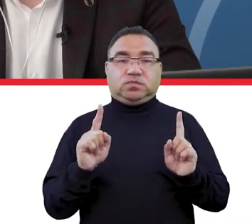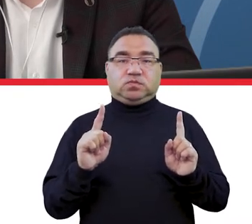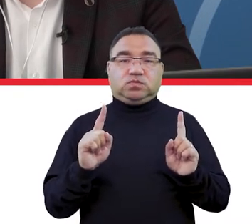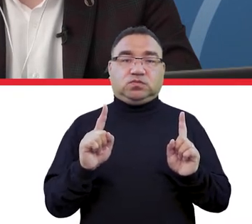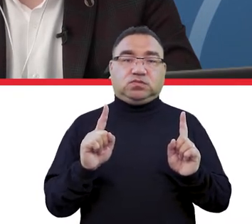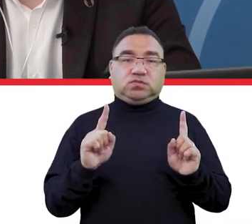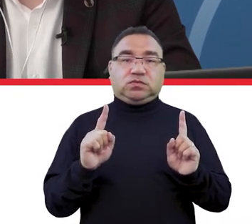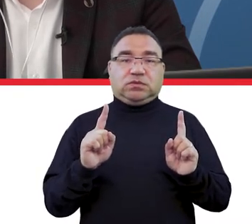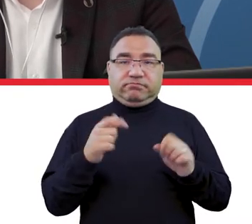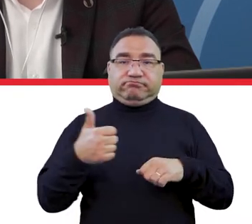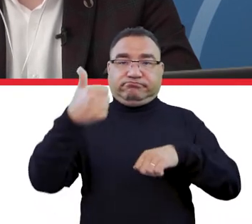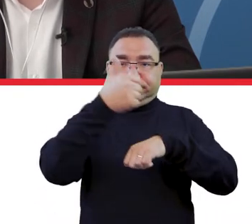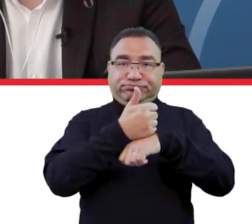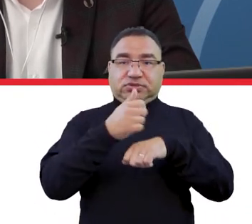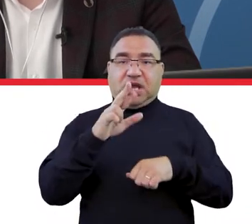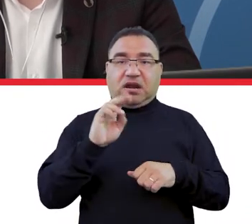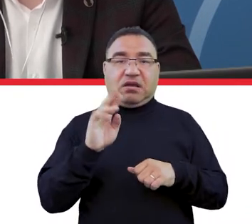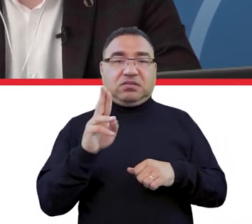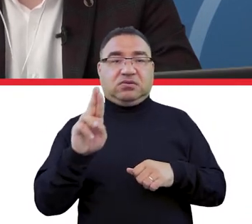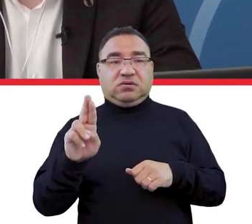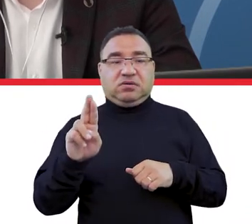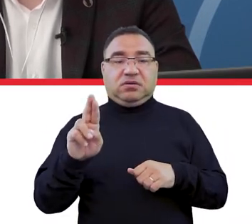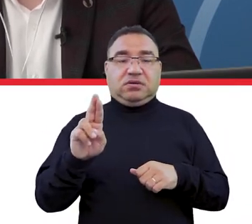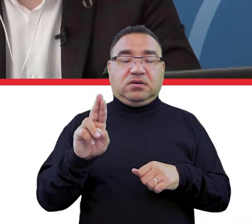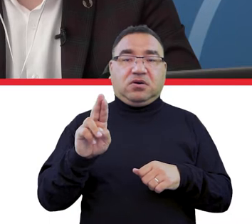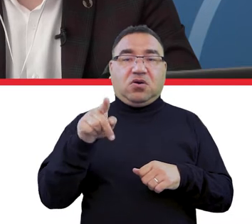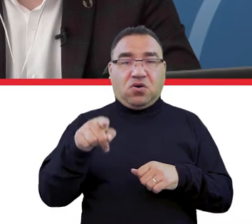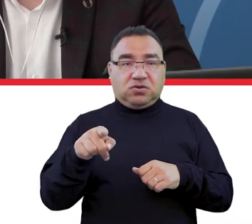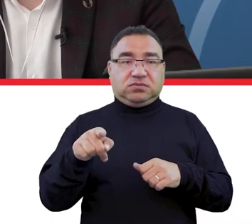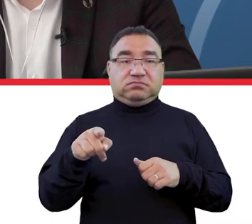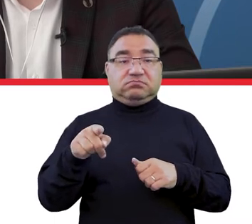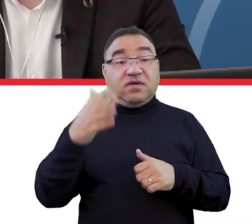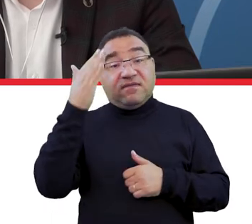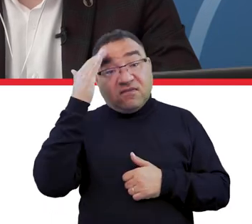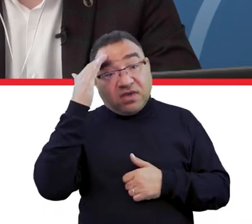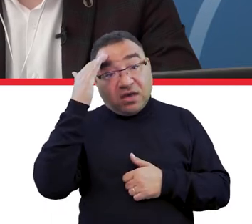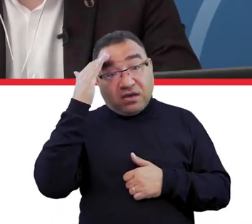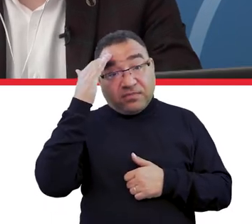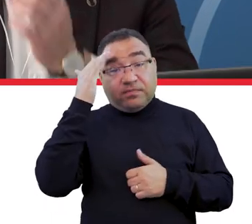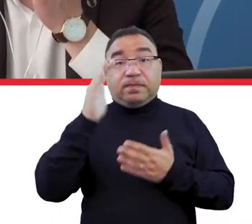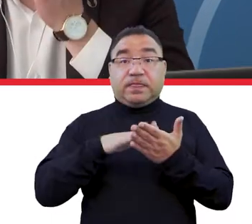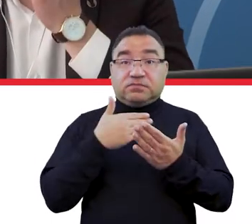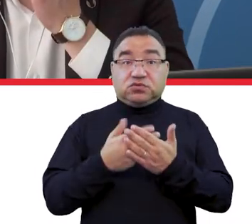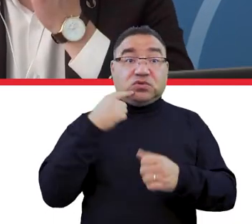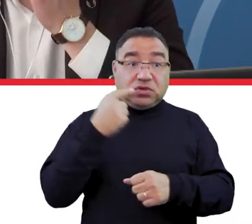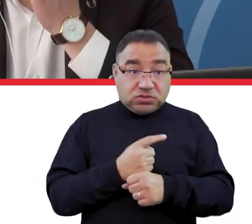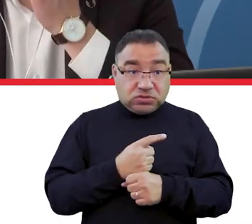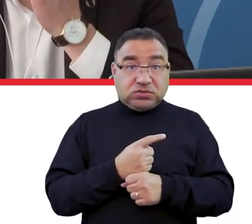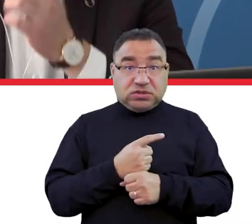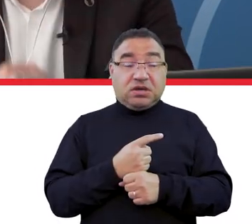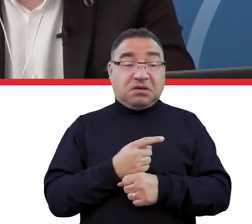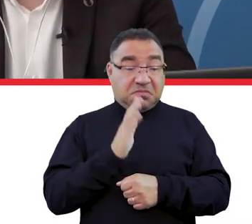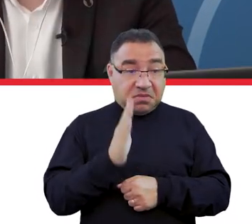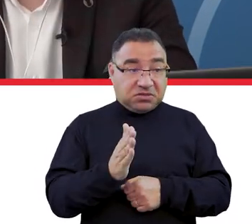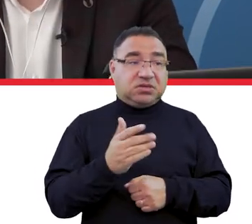rektorzy. I rzeczywiście tam, gdzie takie decyzje będą, ja